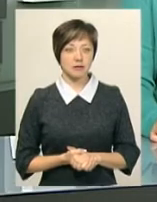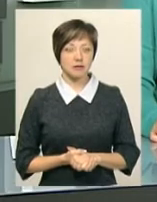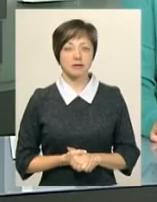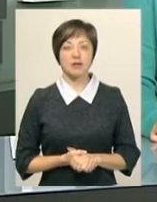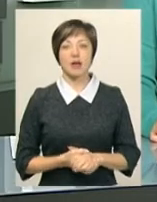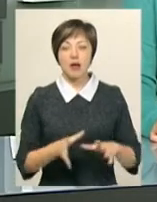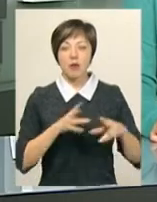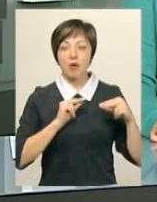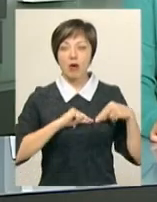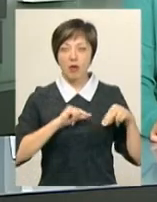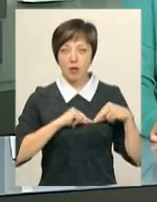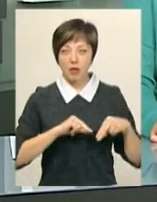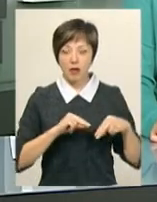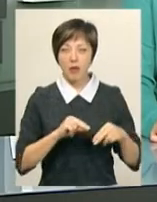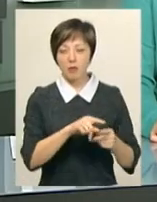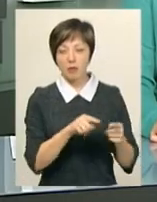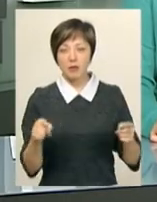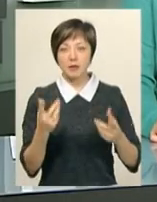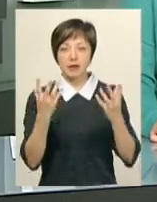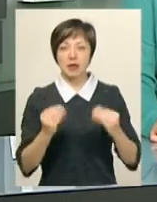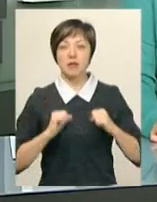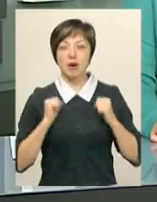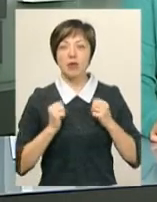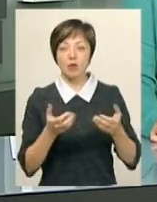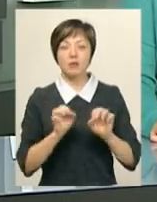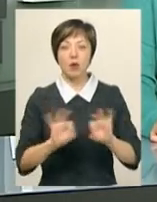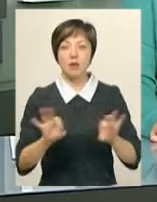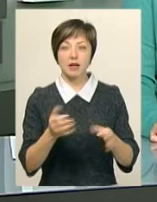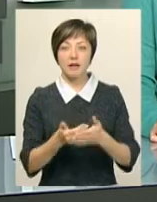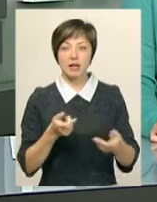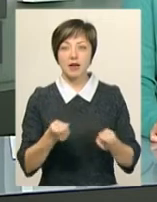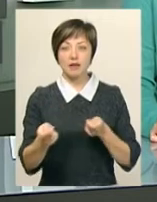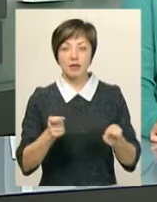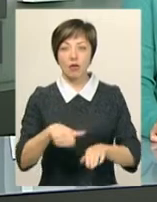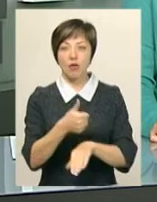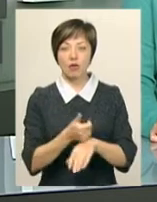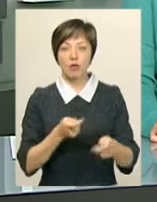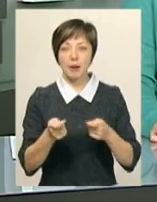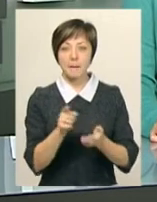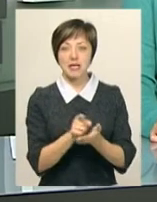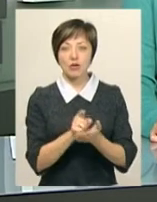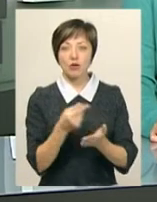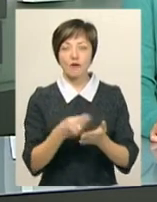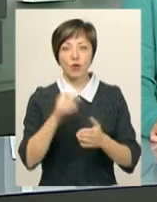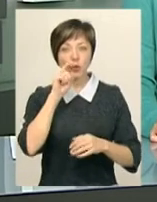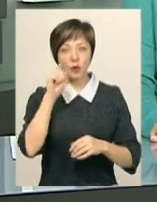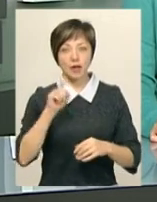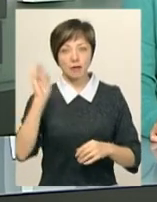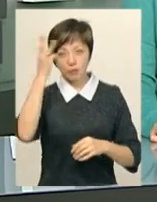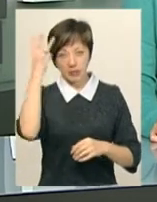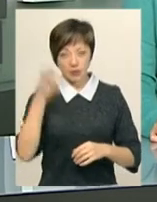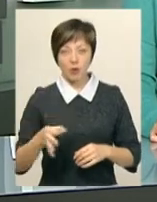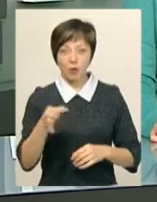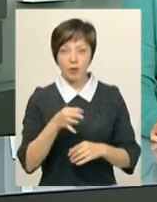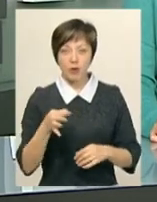Моя колега Анастасія Олексюк протягом дня намагалась отримати коментар від керівництва головного управління Пенсійного фонду України в Хмельницькій